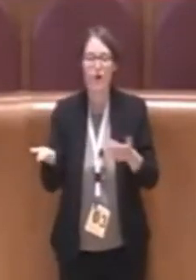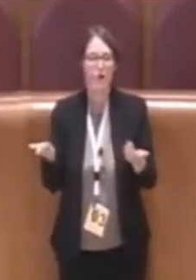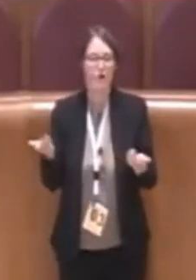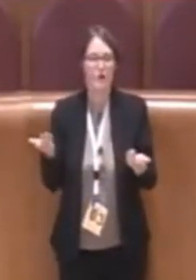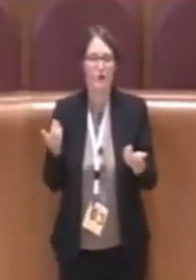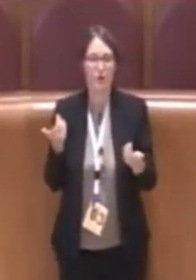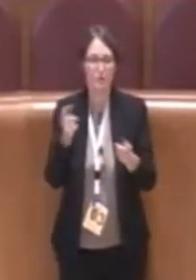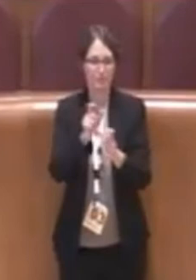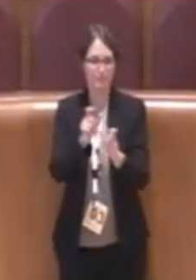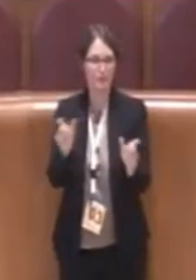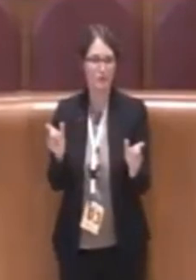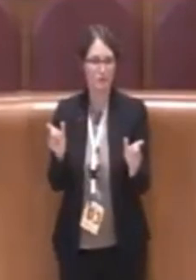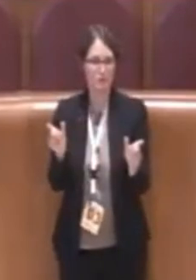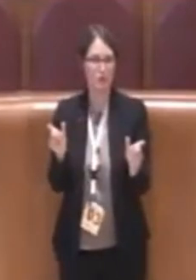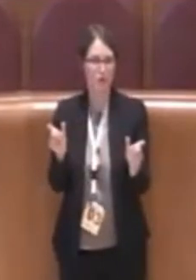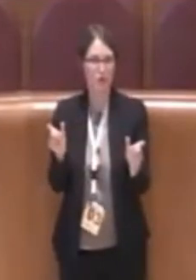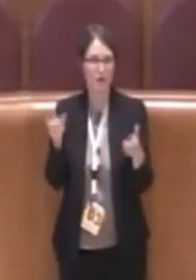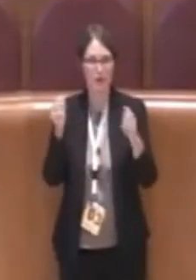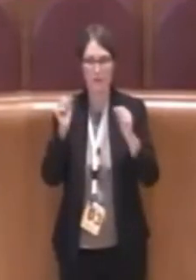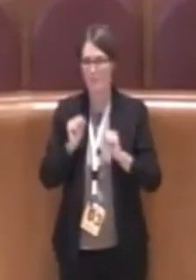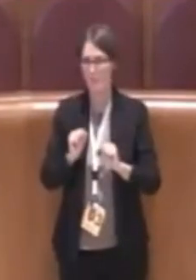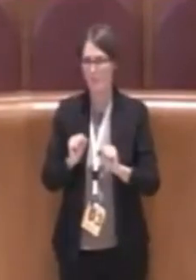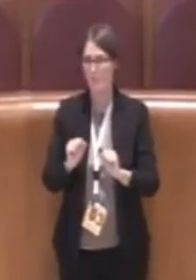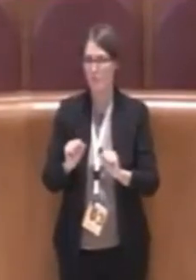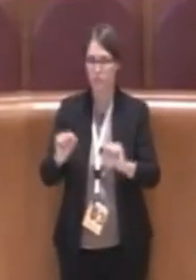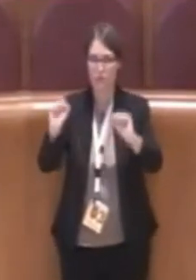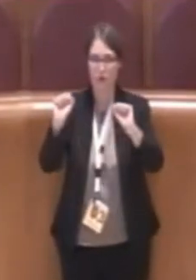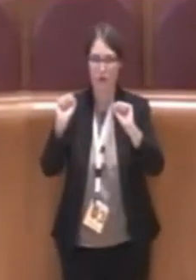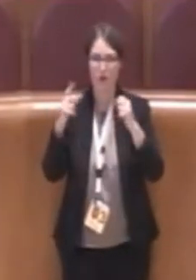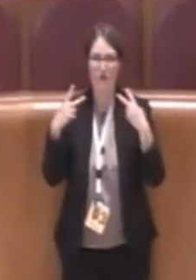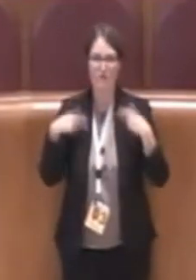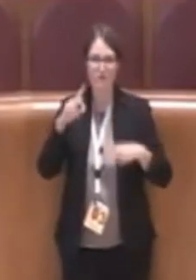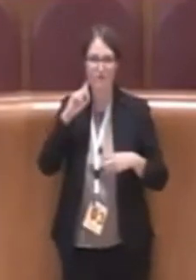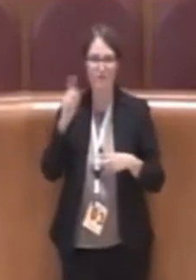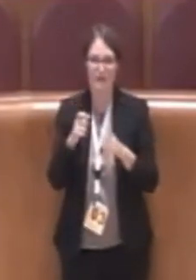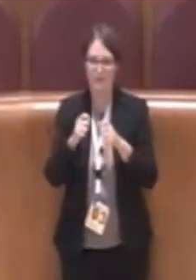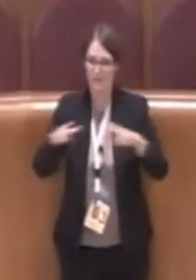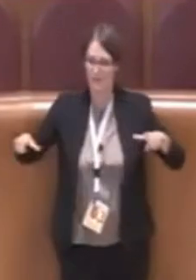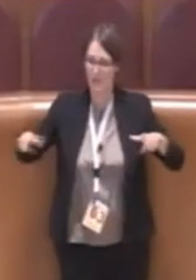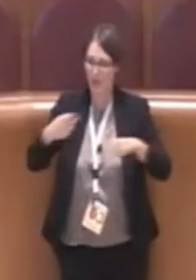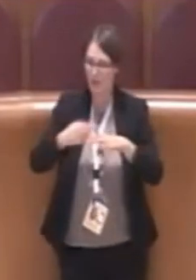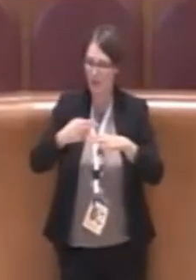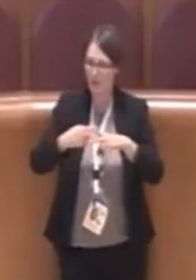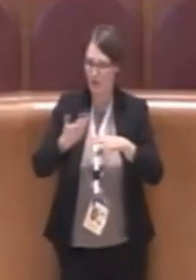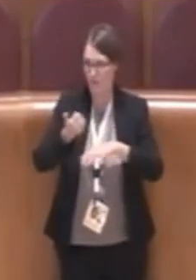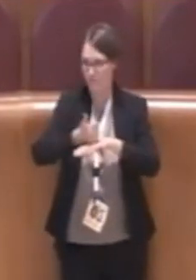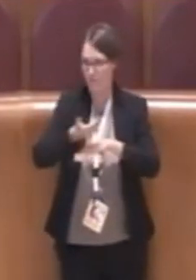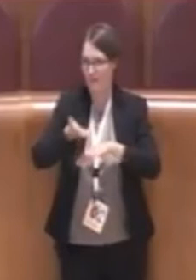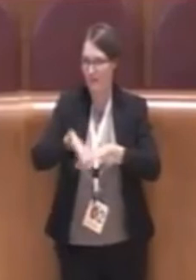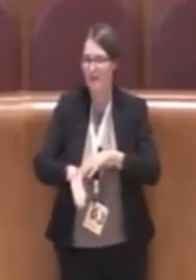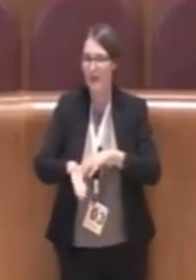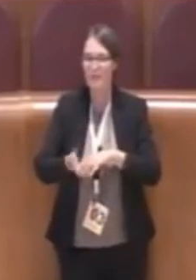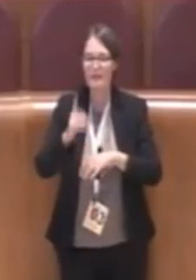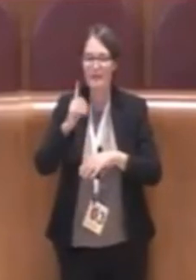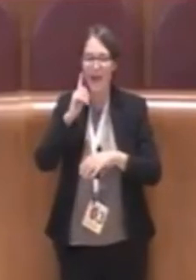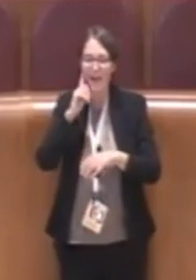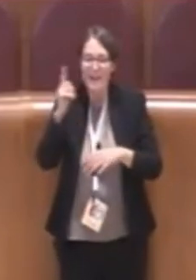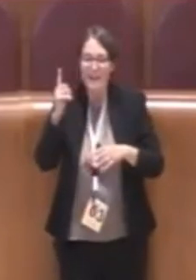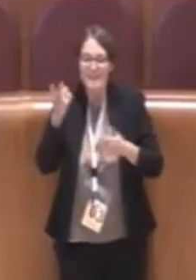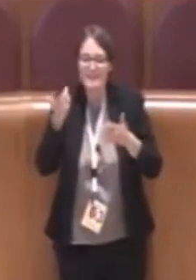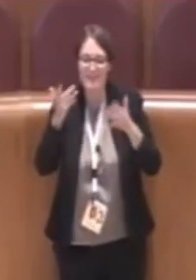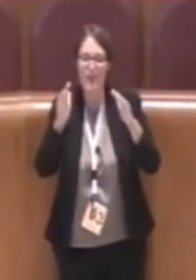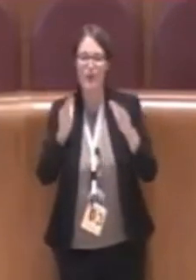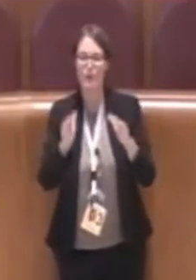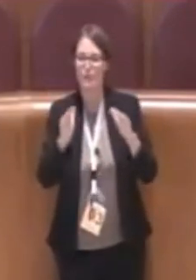effettivamente possono vivere meglio la nostra capitale se tutelati attraverso dei canoni calmirati.